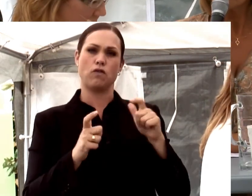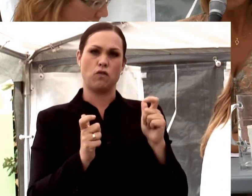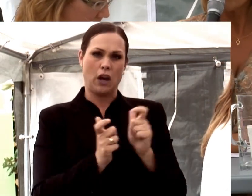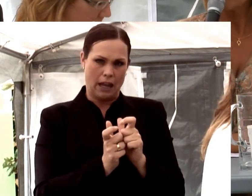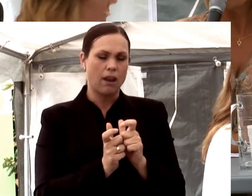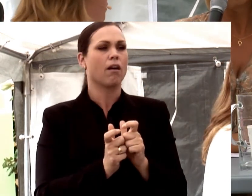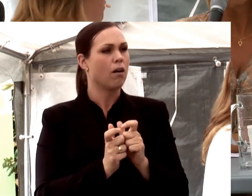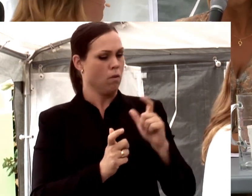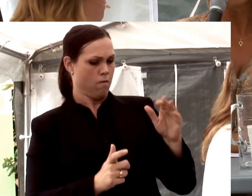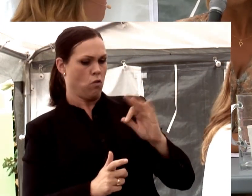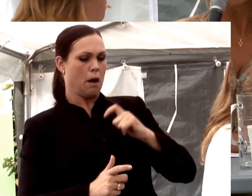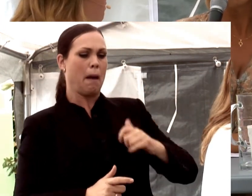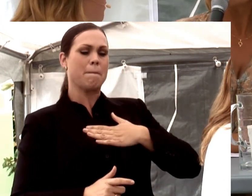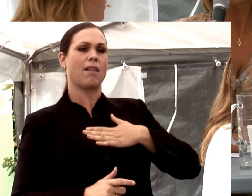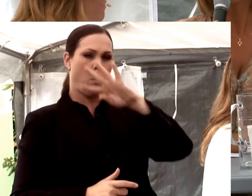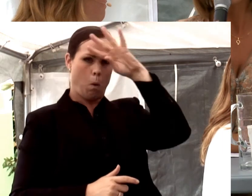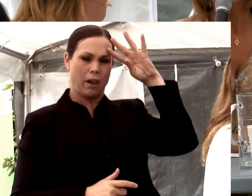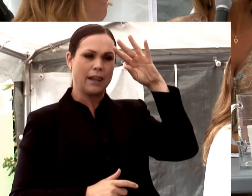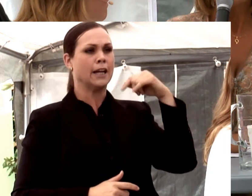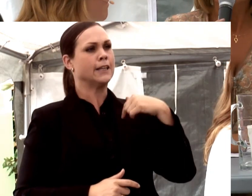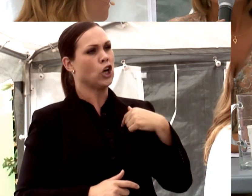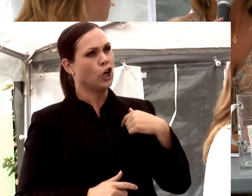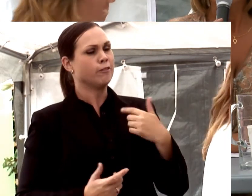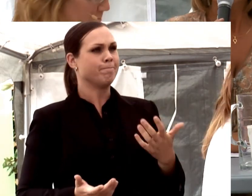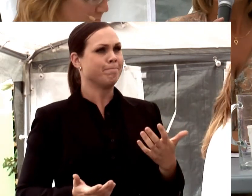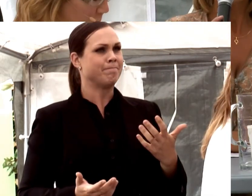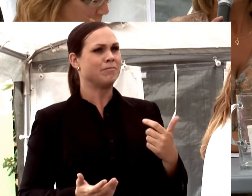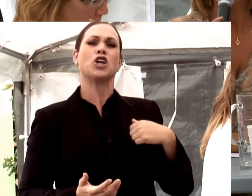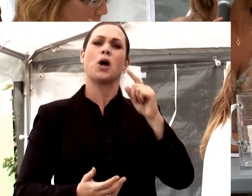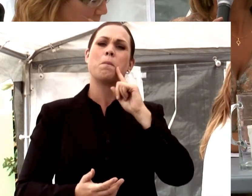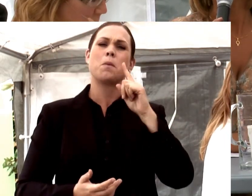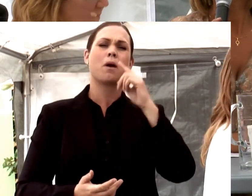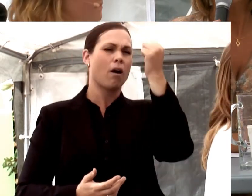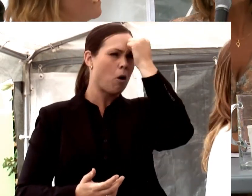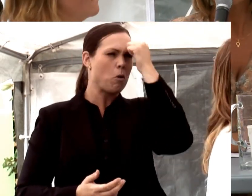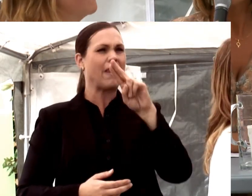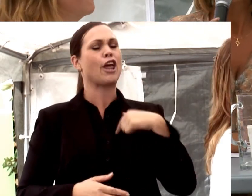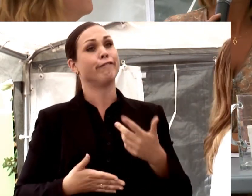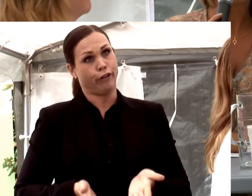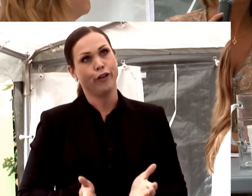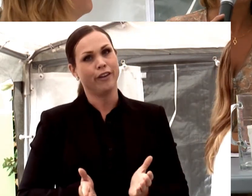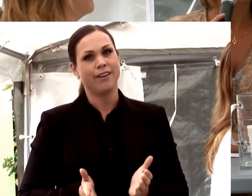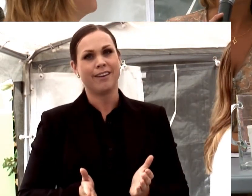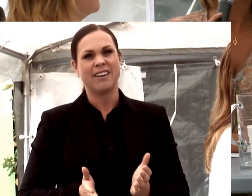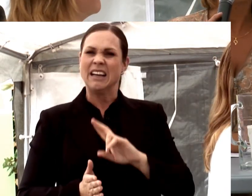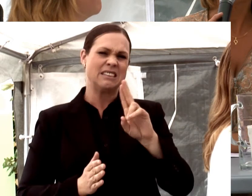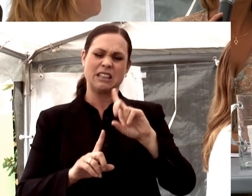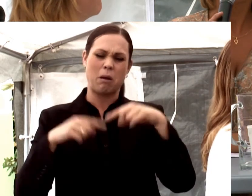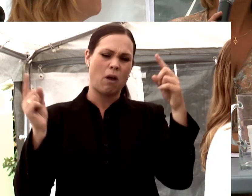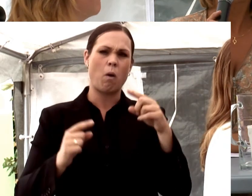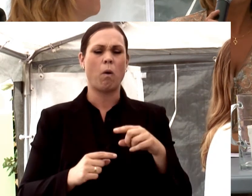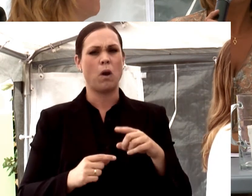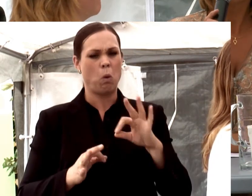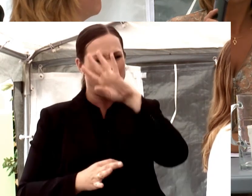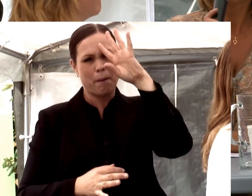Och när du frågar mig vilken ålder jag har så... Alltså jag brukar komma ihåg vilket år jag är född. Och sen så spelar det inte så himla